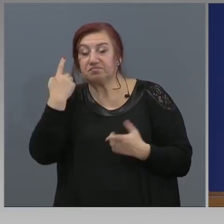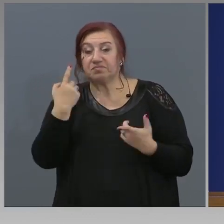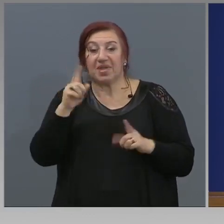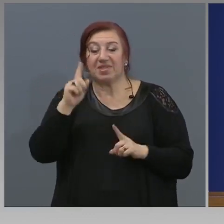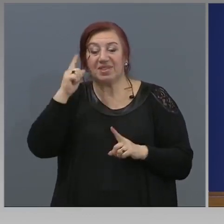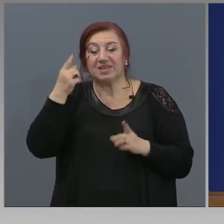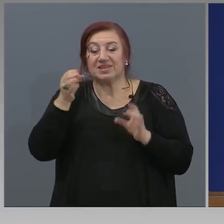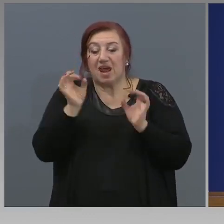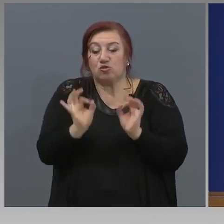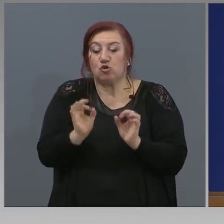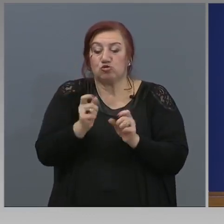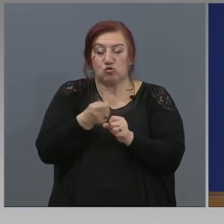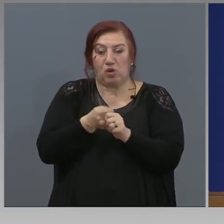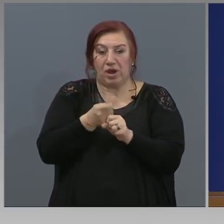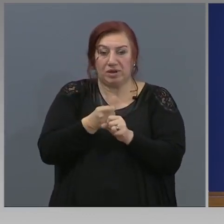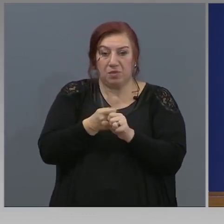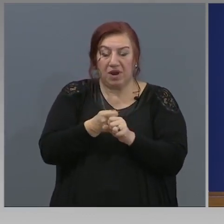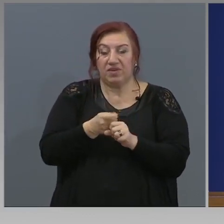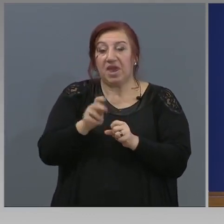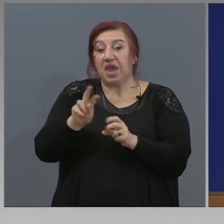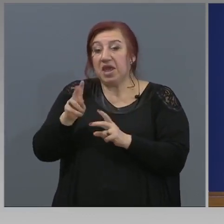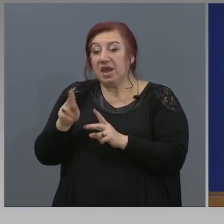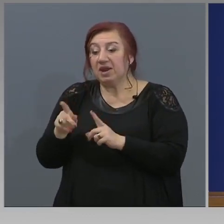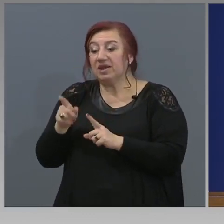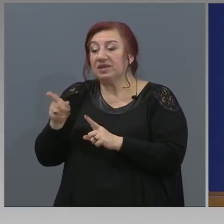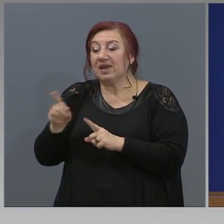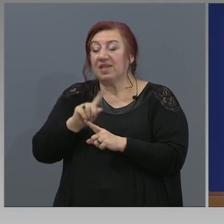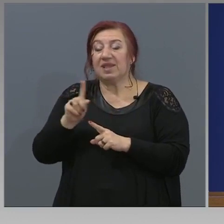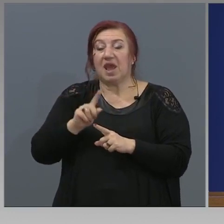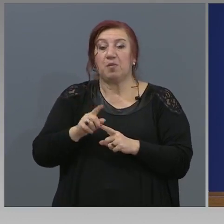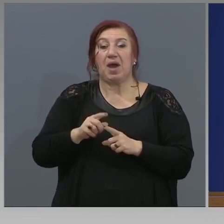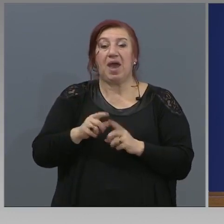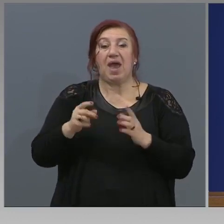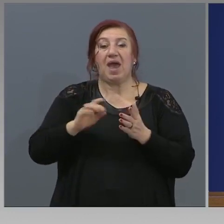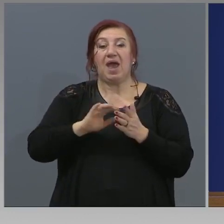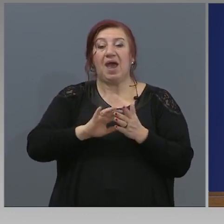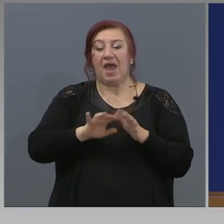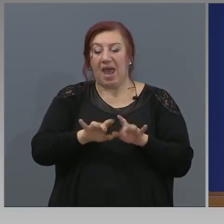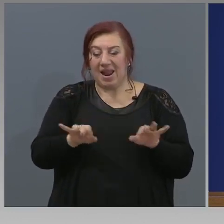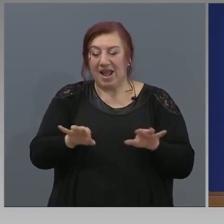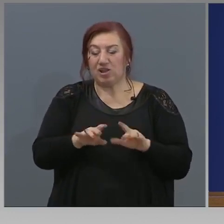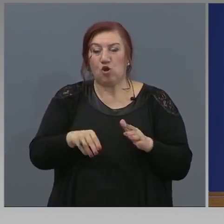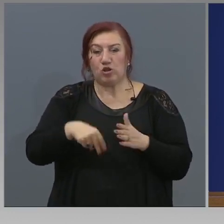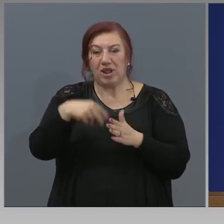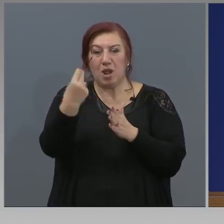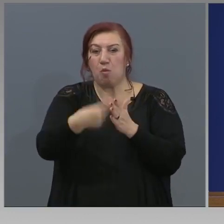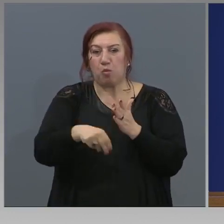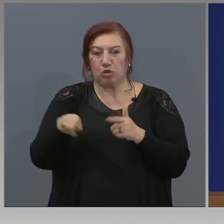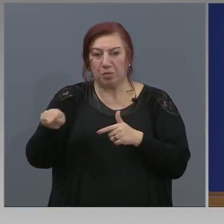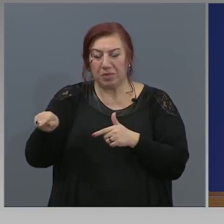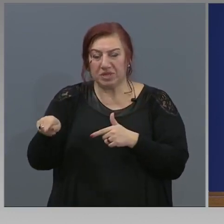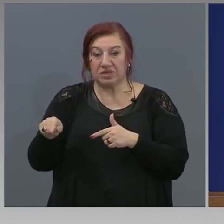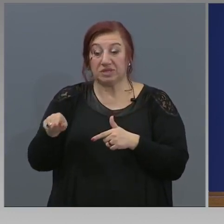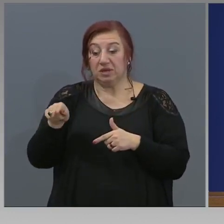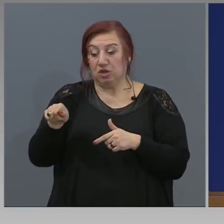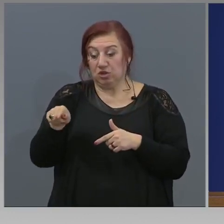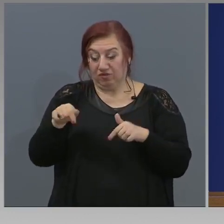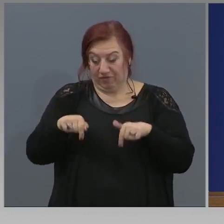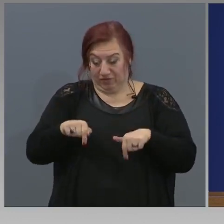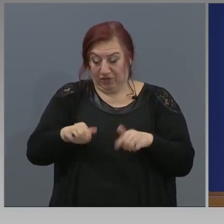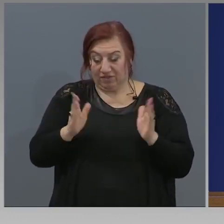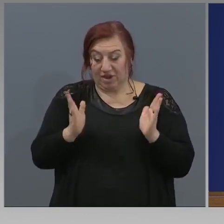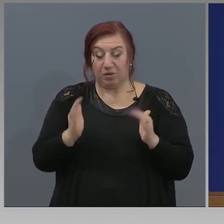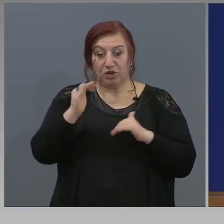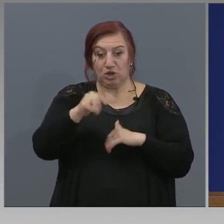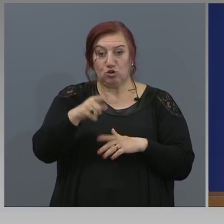грамотност как да направят това или най-вече защото нямат електронен подпис, но в момента електронен подпис в рамките на този месец